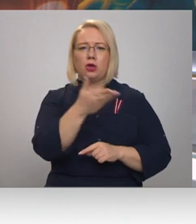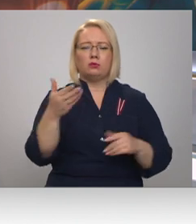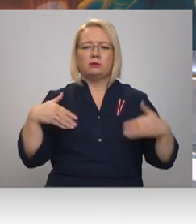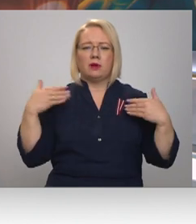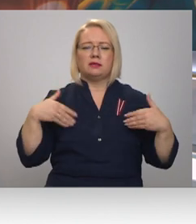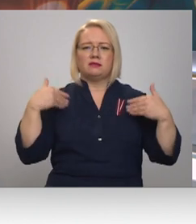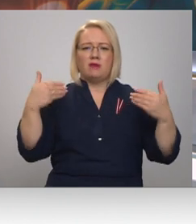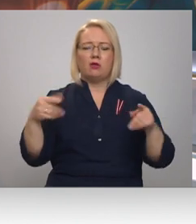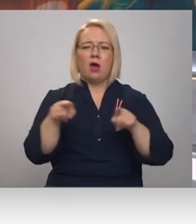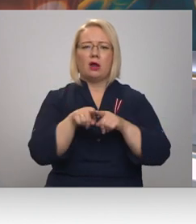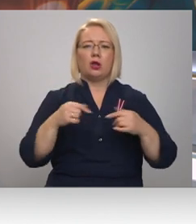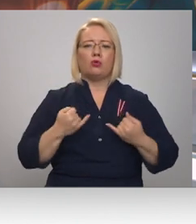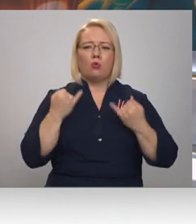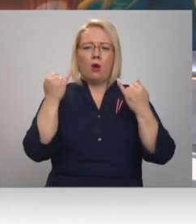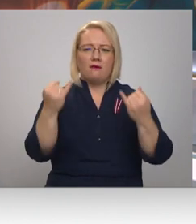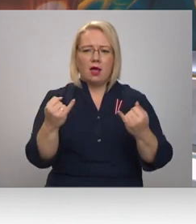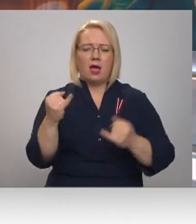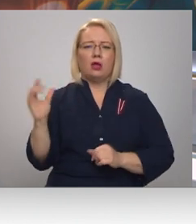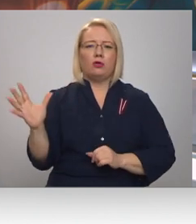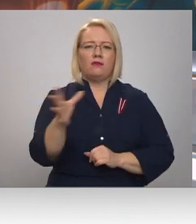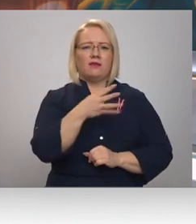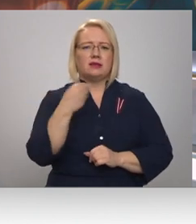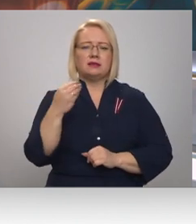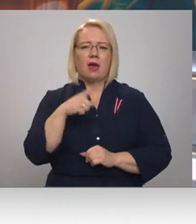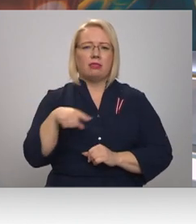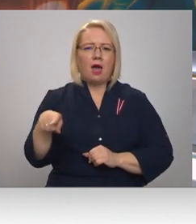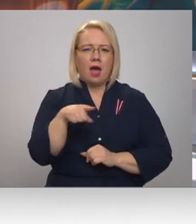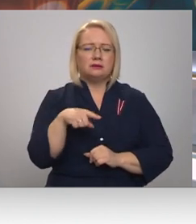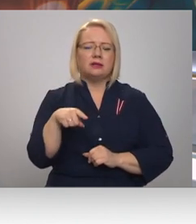drīkst, es novēlētu visai nācijai.